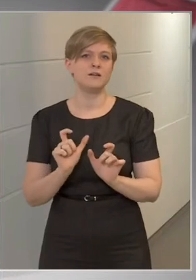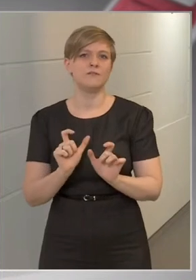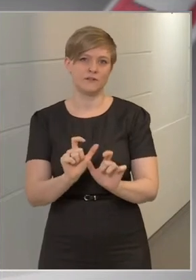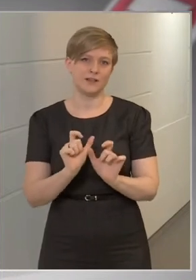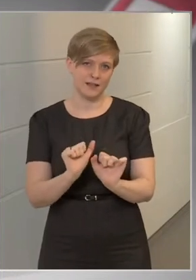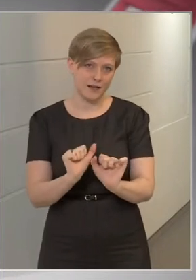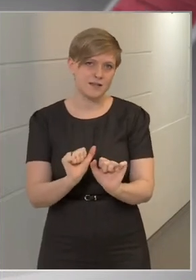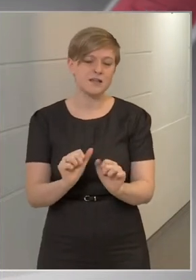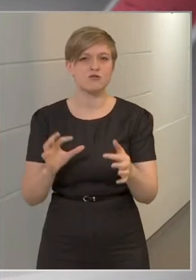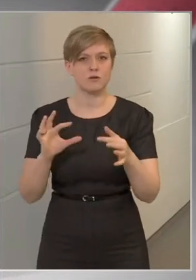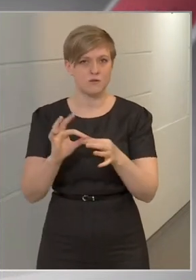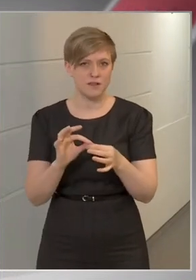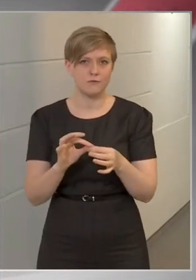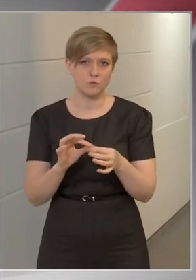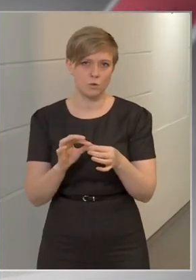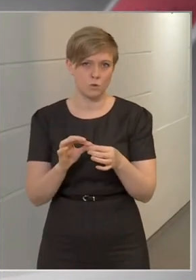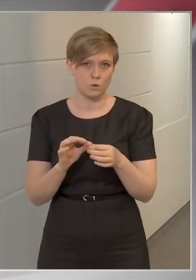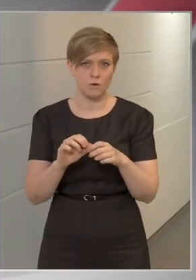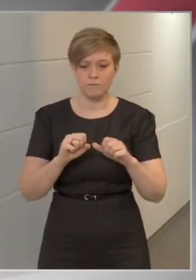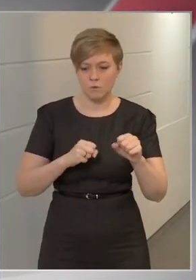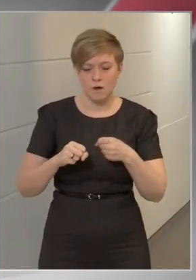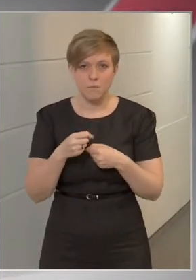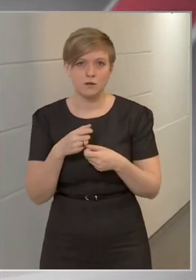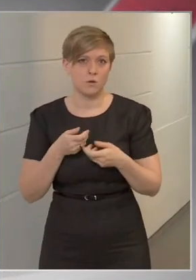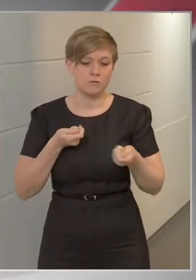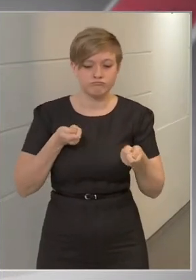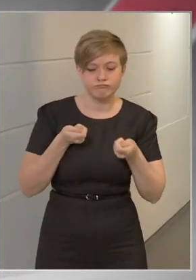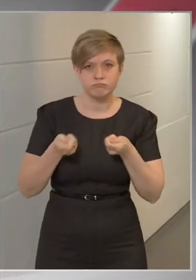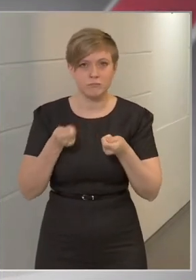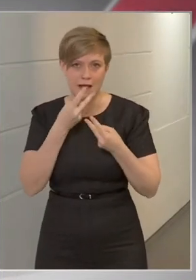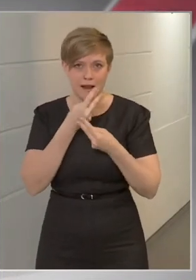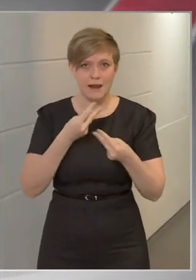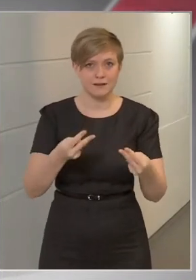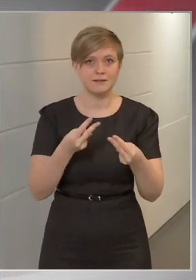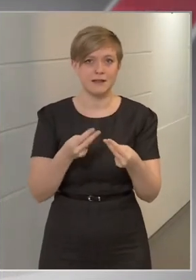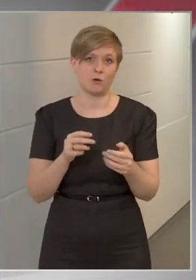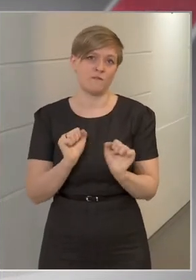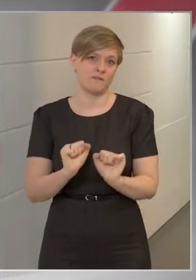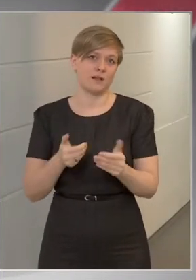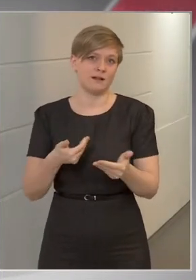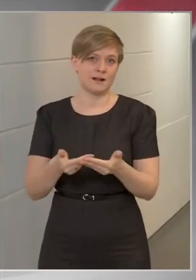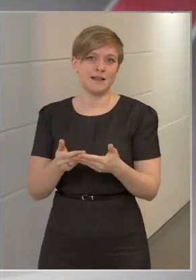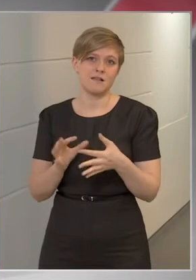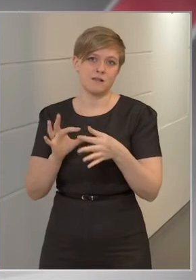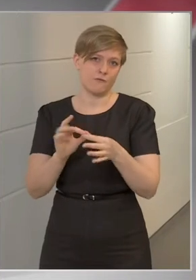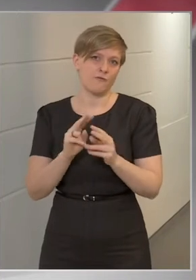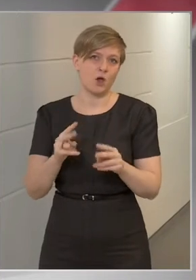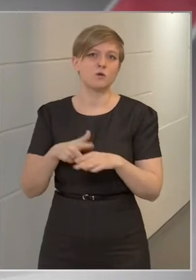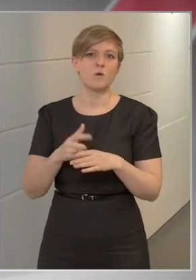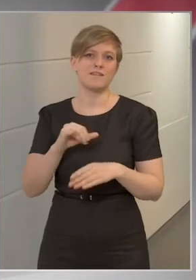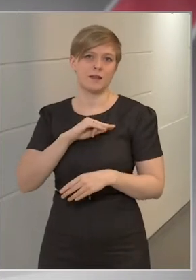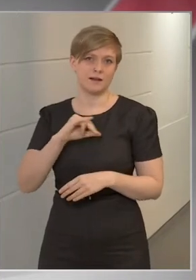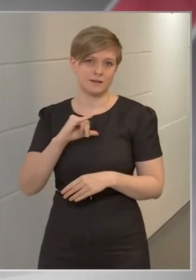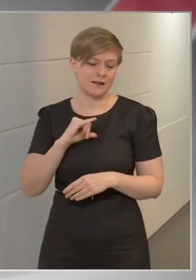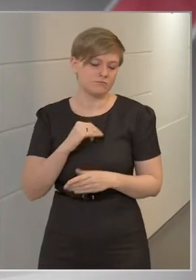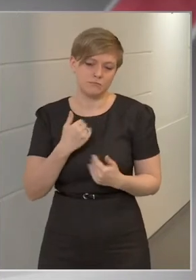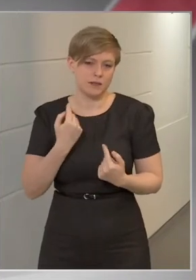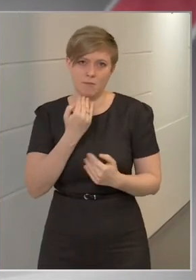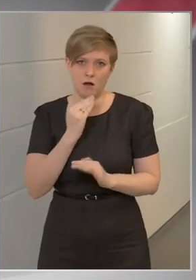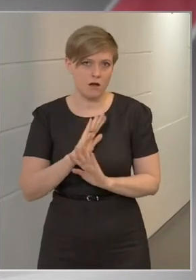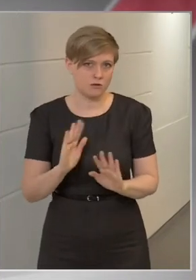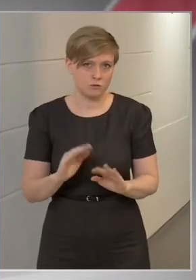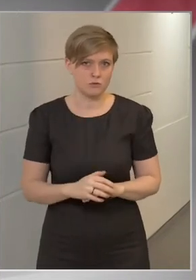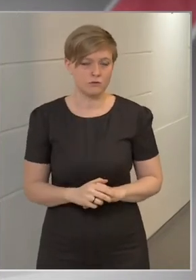összefüggő feladatokat irányítják, illetve ellátják, ők péredtek legyenek, ehhez fűződik közérdek. De ezt ne legyenek, akartuk.